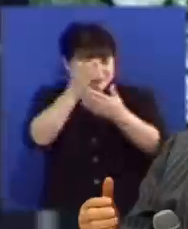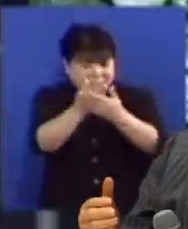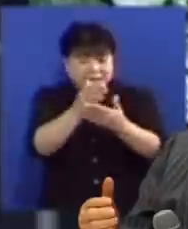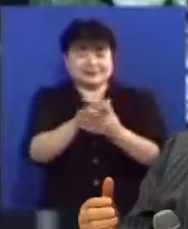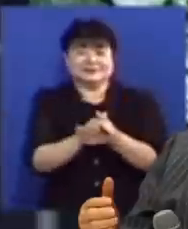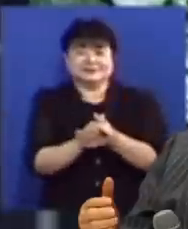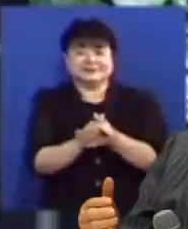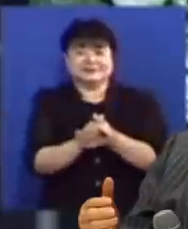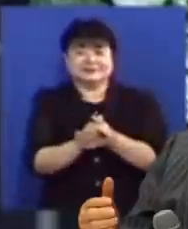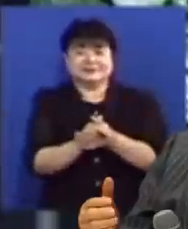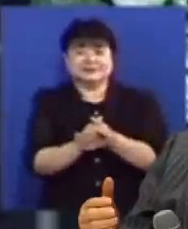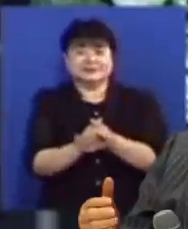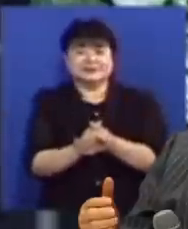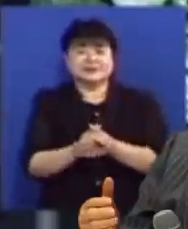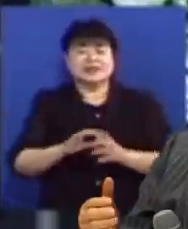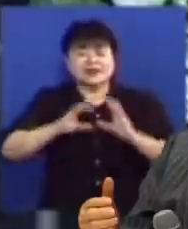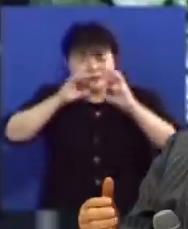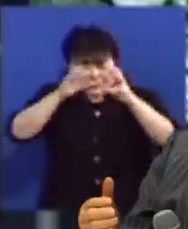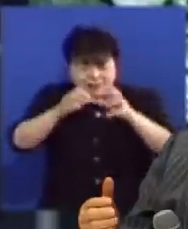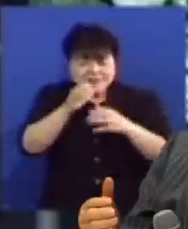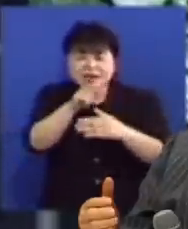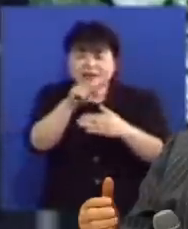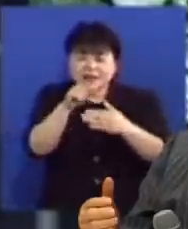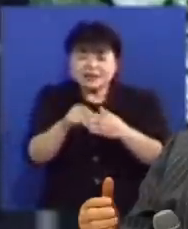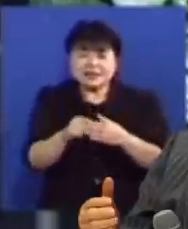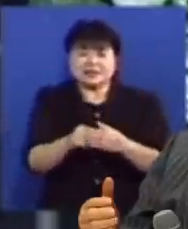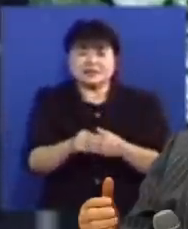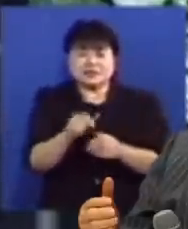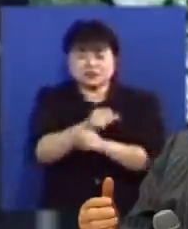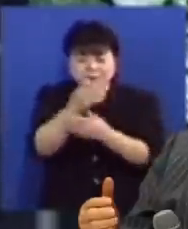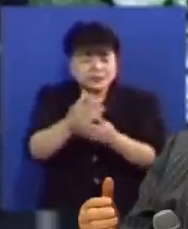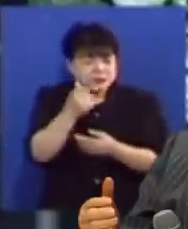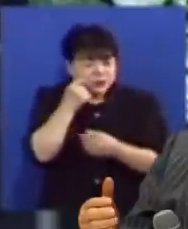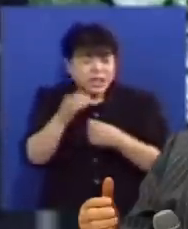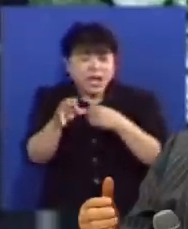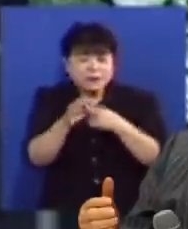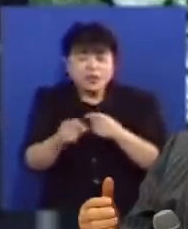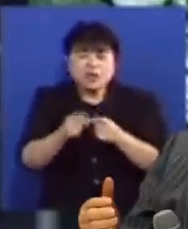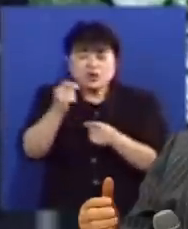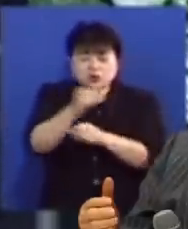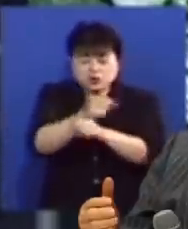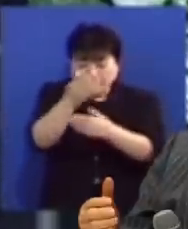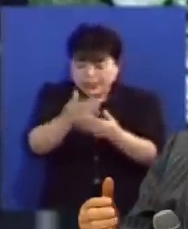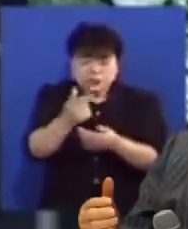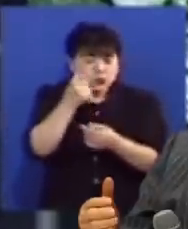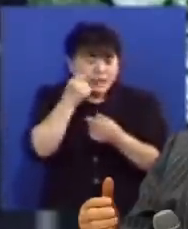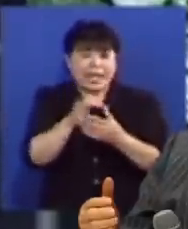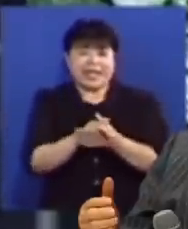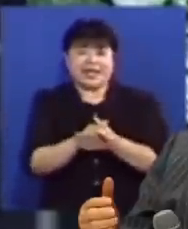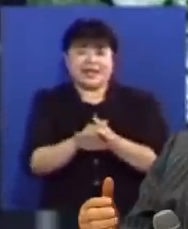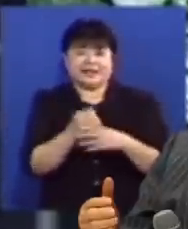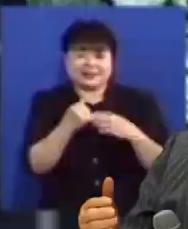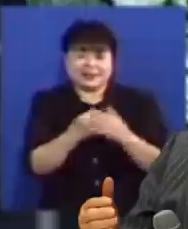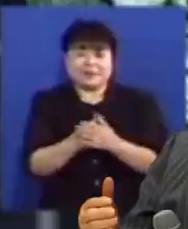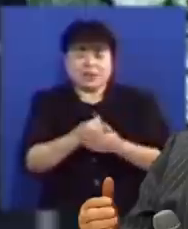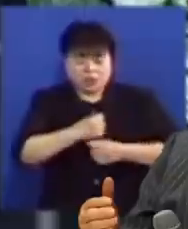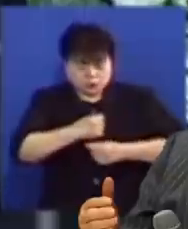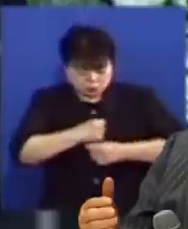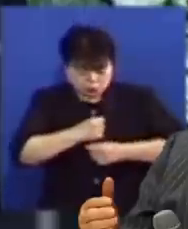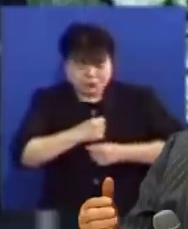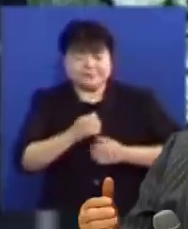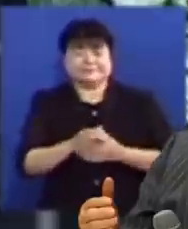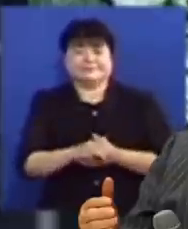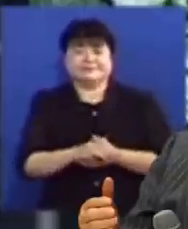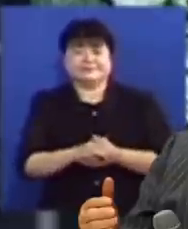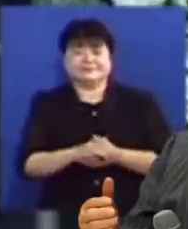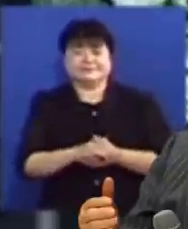이 세상에 사함을 받지 못하면 영원히 사함 못한 고통을 당할